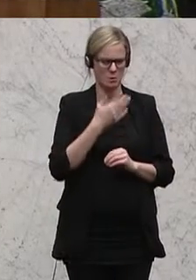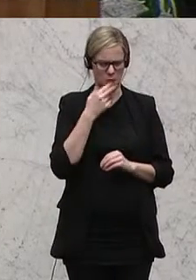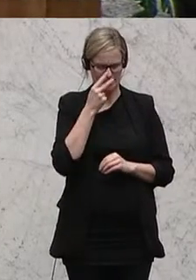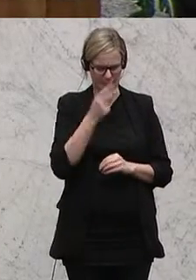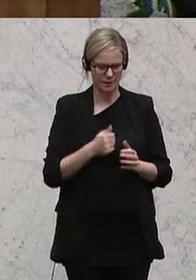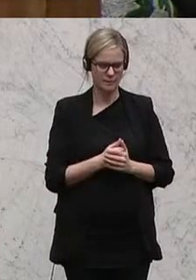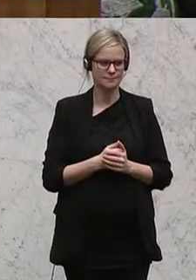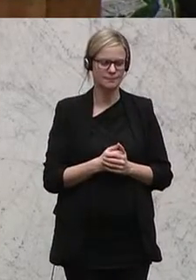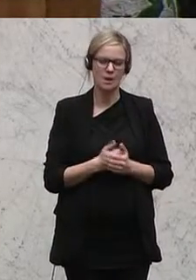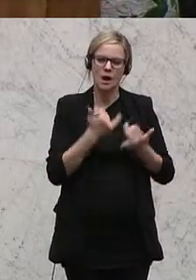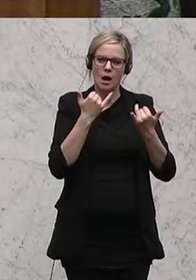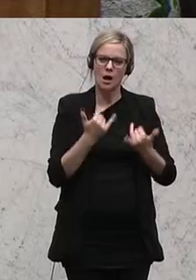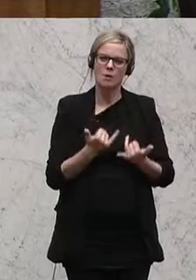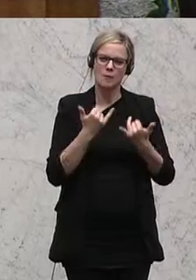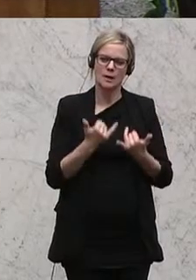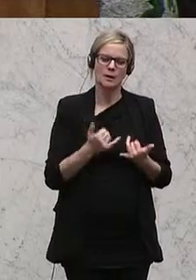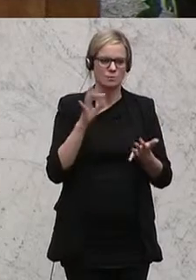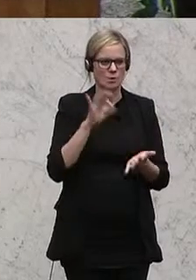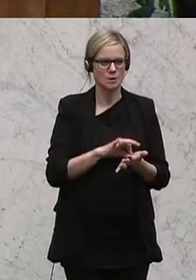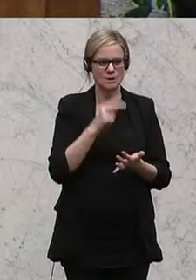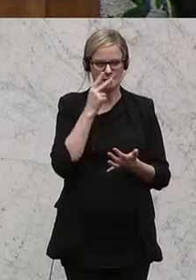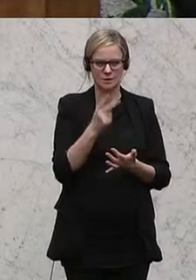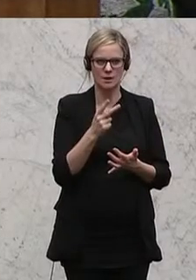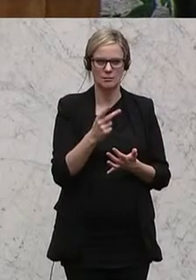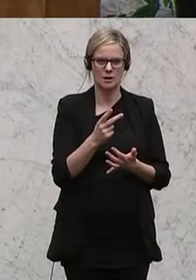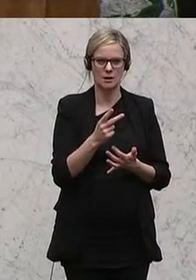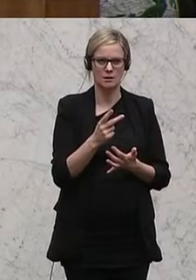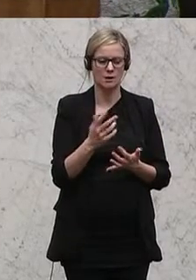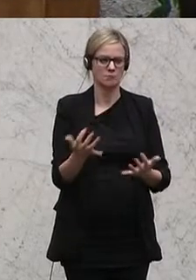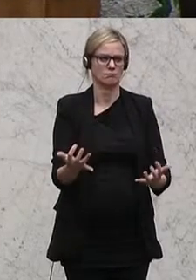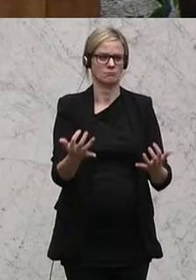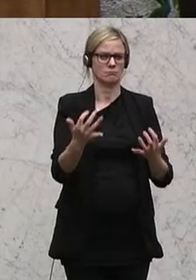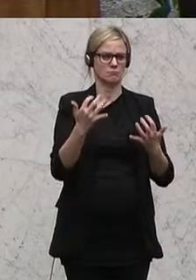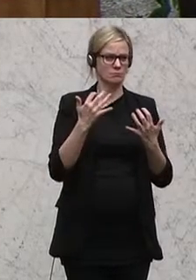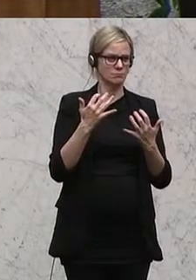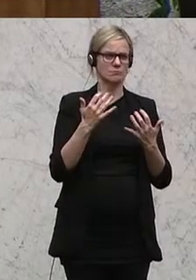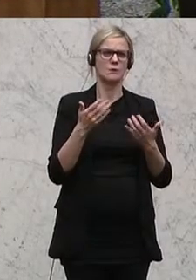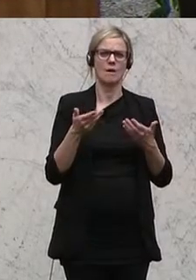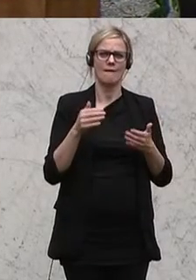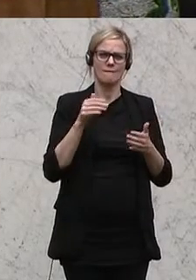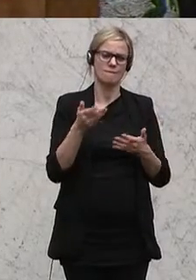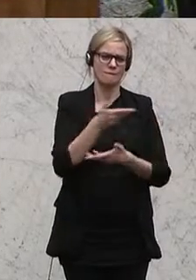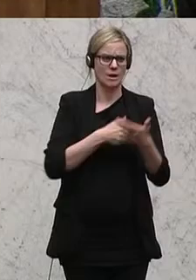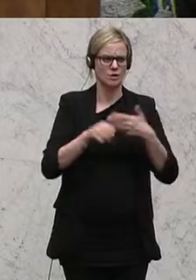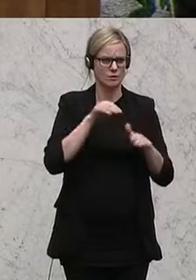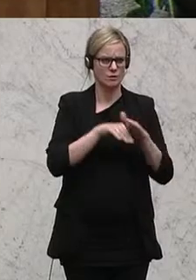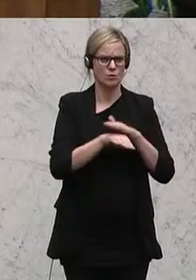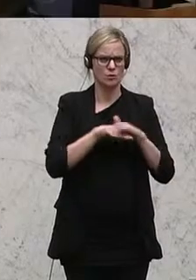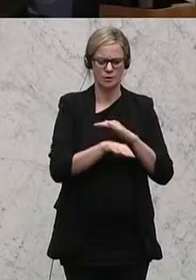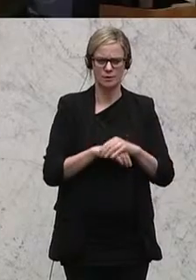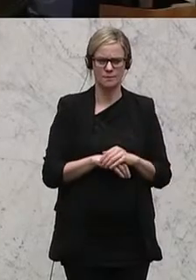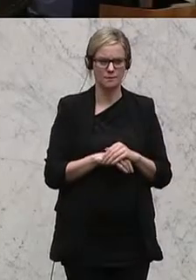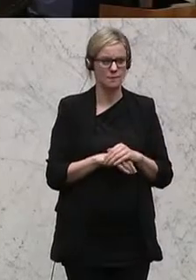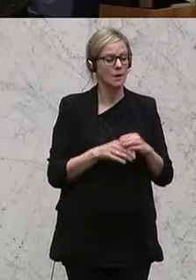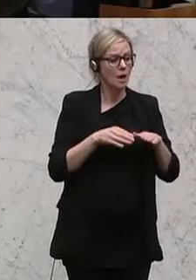Massenzuwanderung von vordergründlich Wirtschaftsflüchtlingen gesprochen werden. Asyl ist in keinem Fall ein